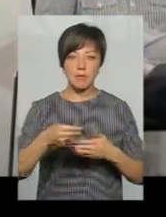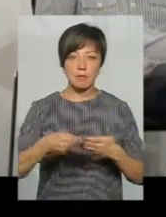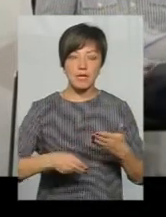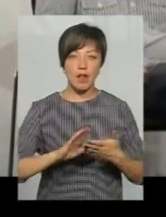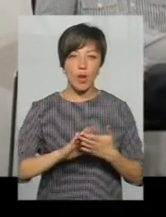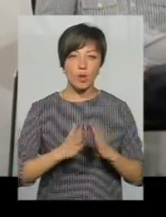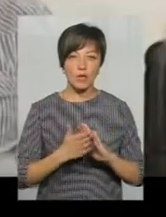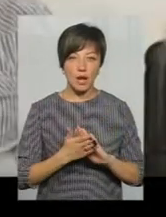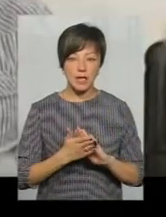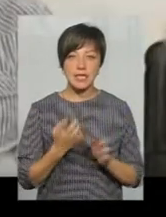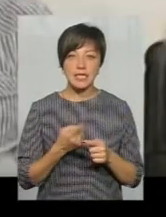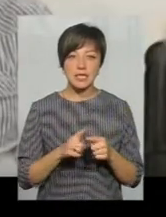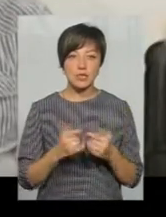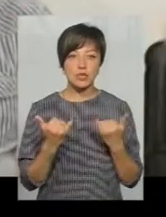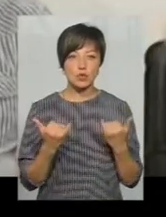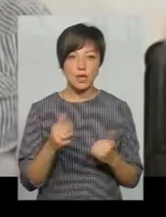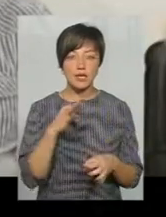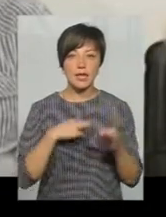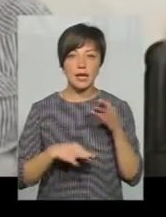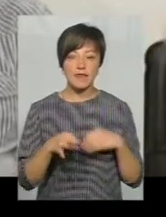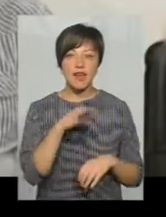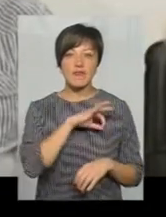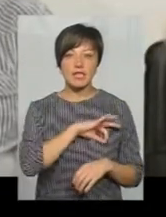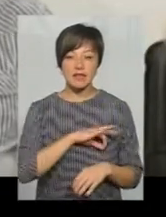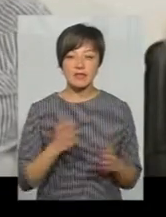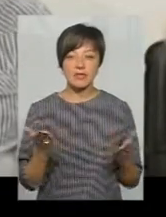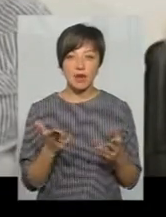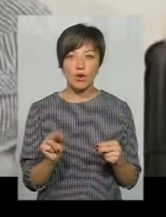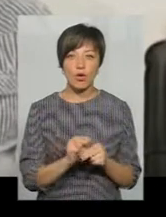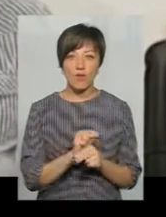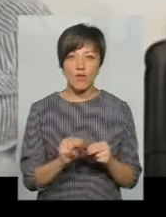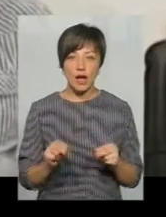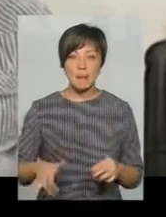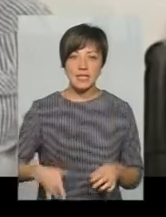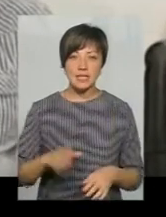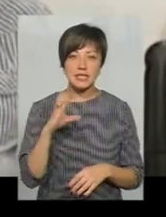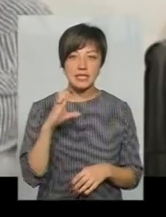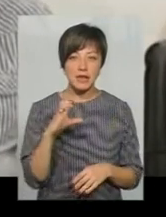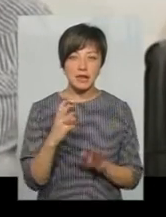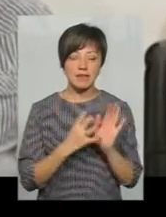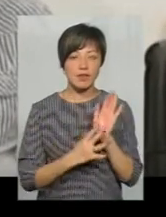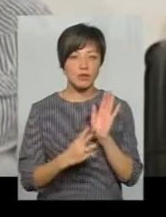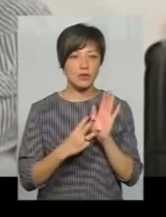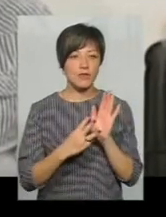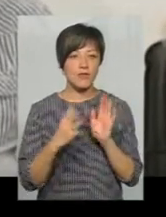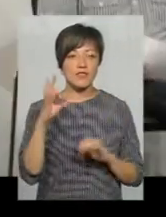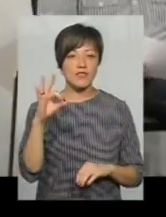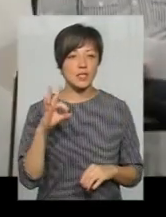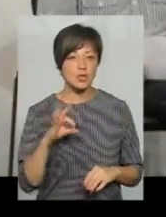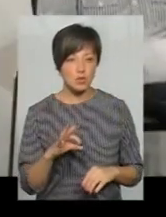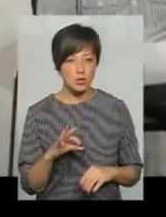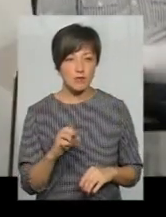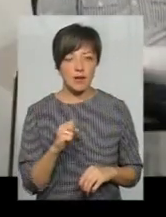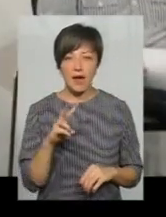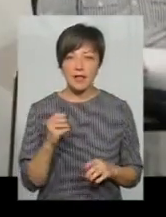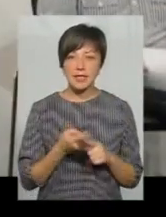контракт. Ці сучасні ліки, ефективність, які у лікуванні гепатиту С, сягає майже 90%, але